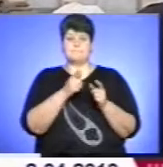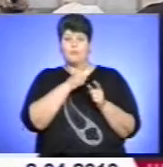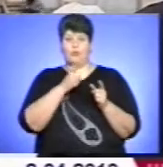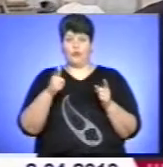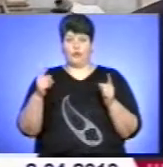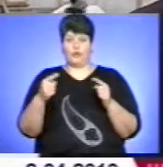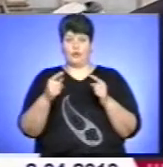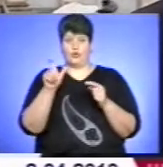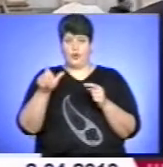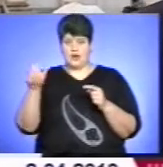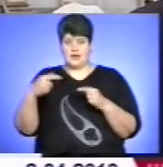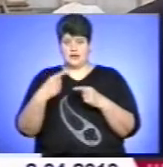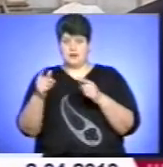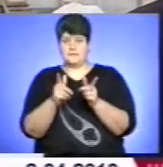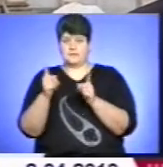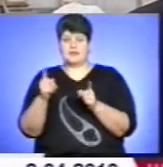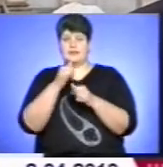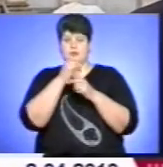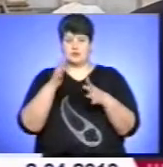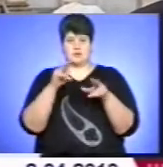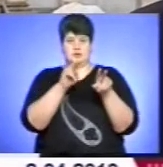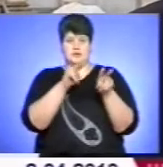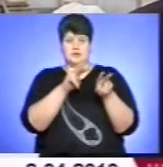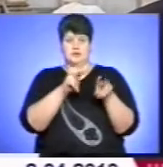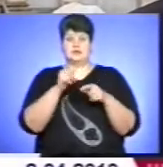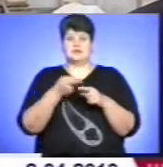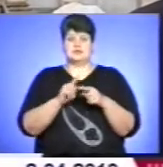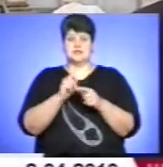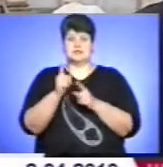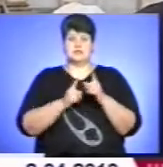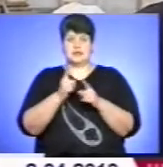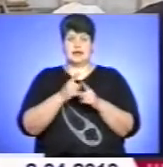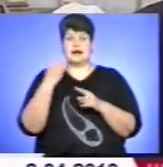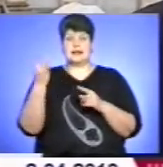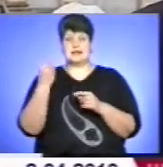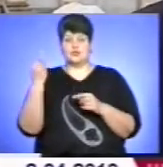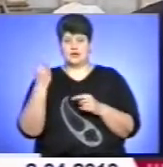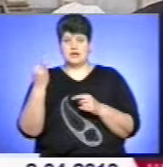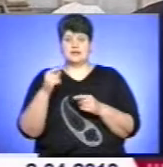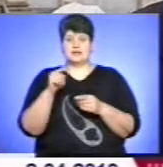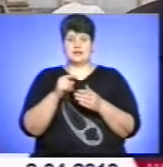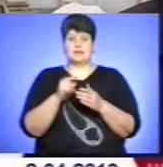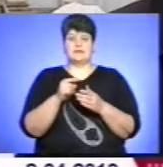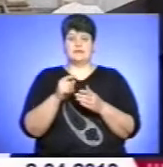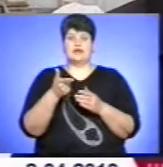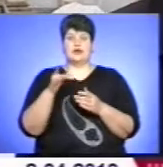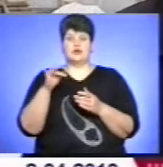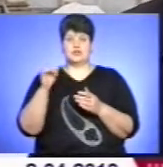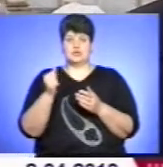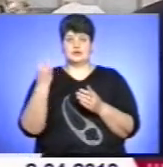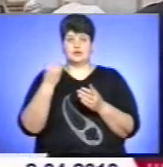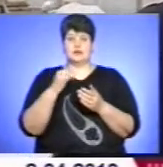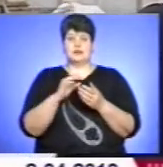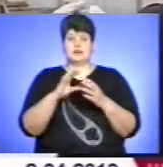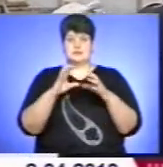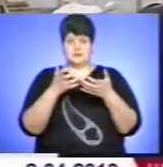інтенсивні зміни, але в історичній геологічній історії землі ми з вами